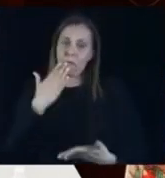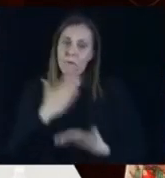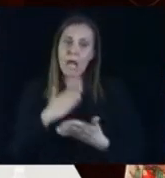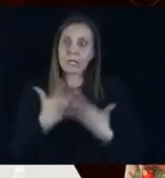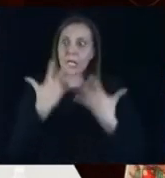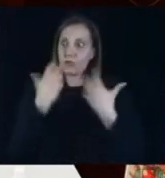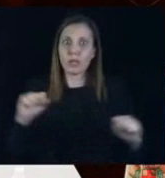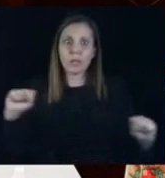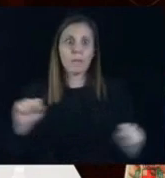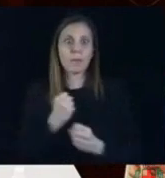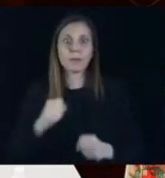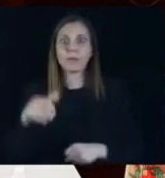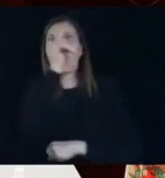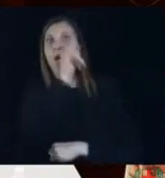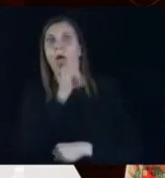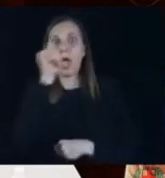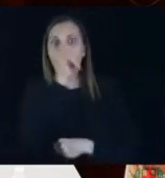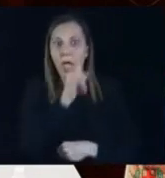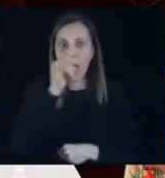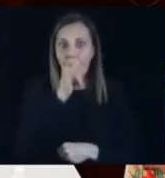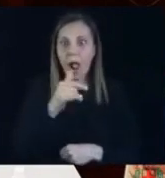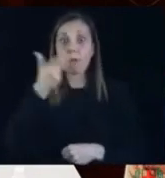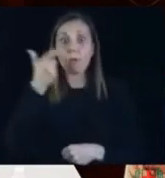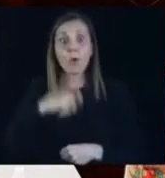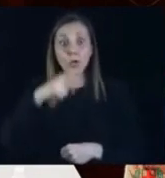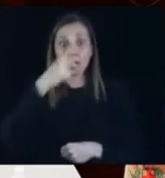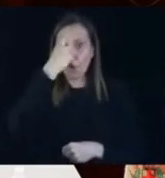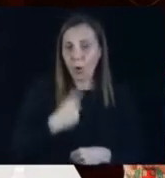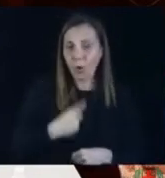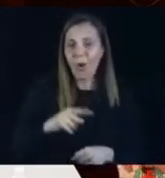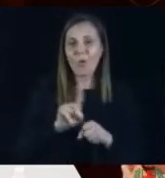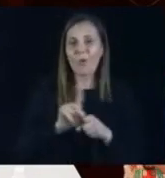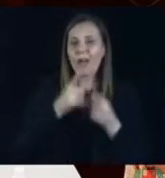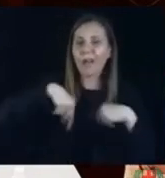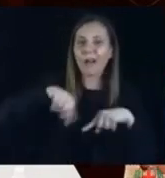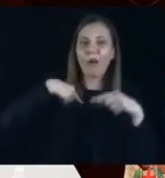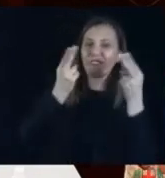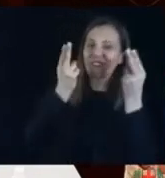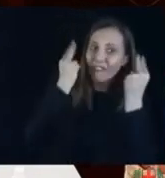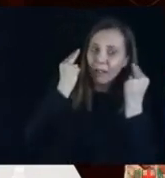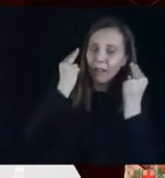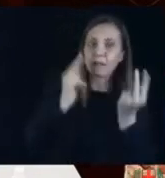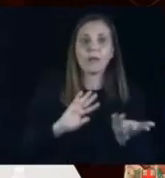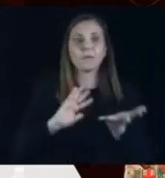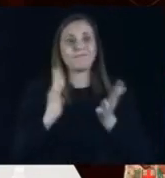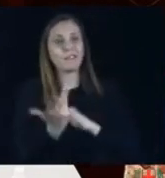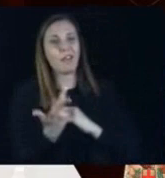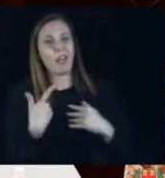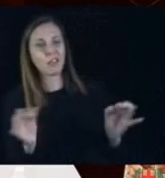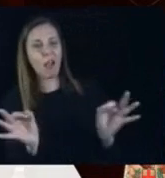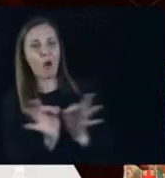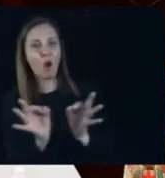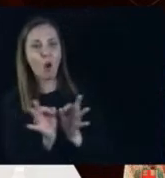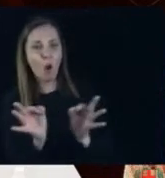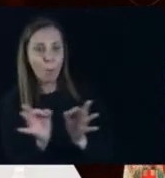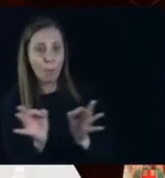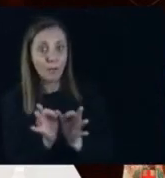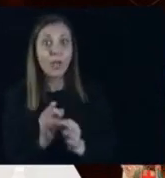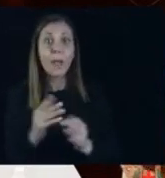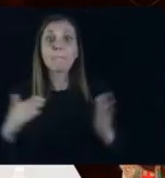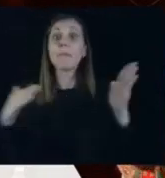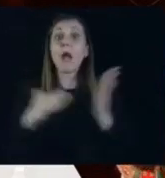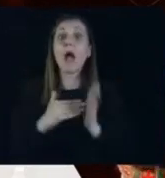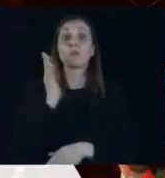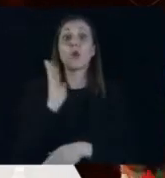fare finta di niente, perché diventiamo da vittime a complici. Quindi chiedo che entro lunedì 15 maggio venga